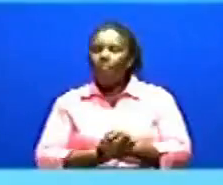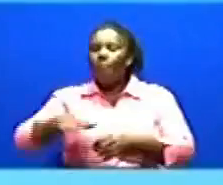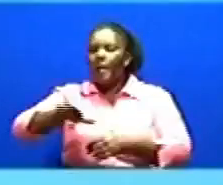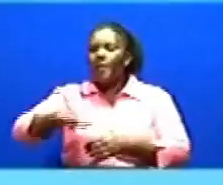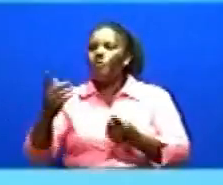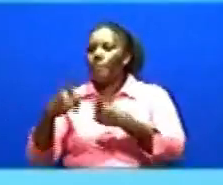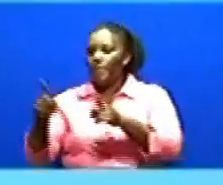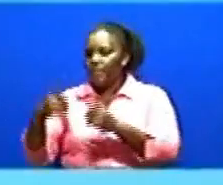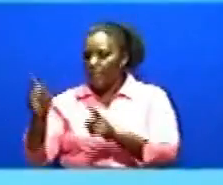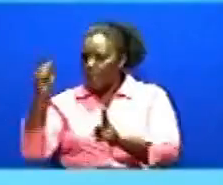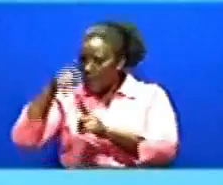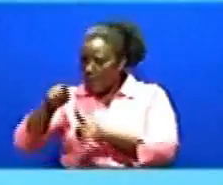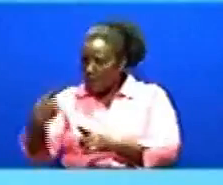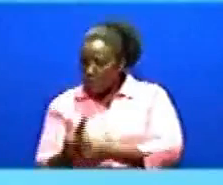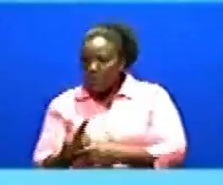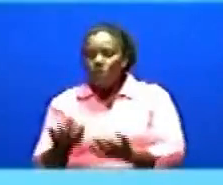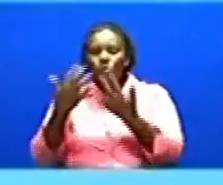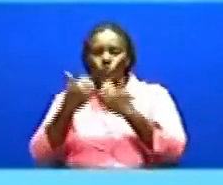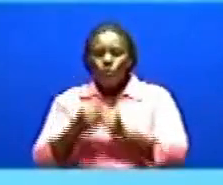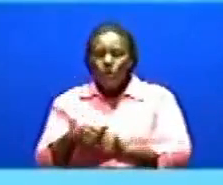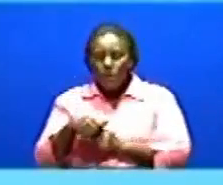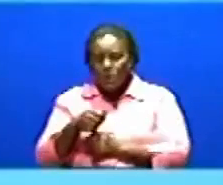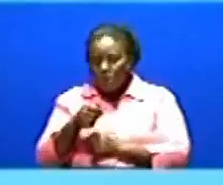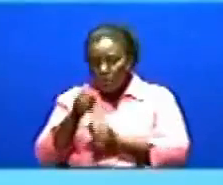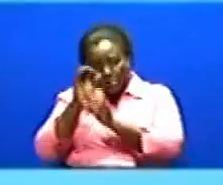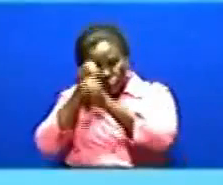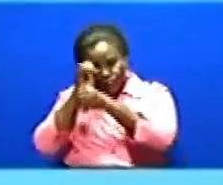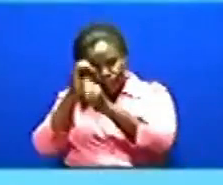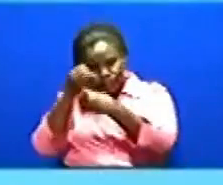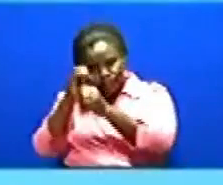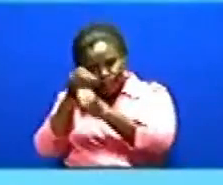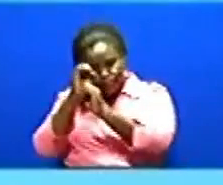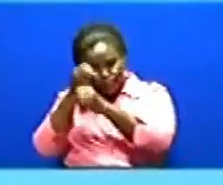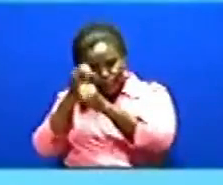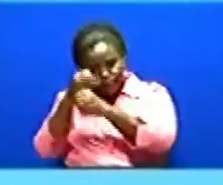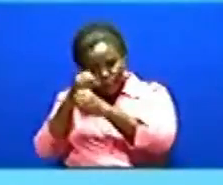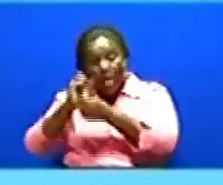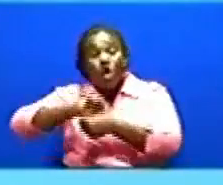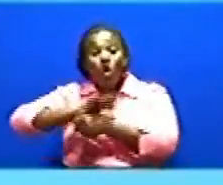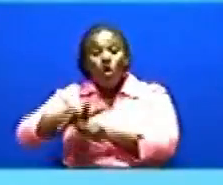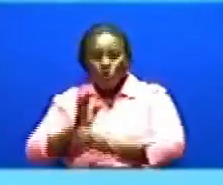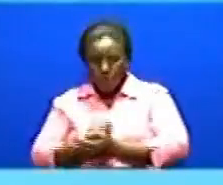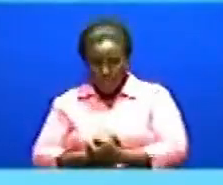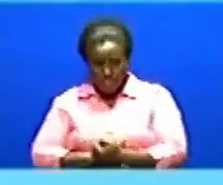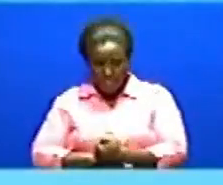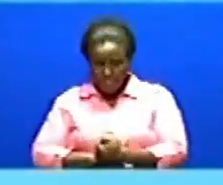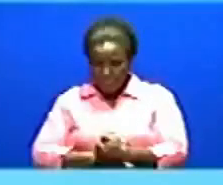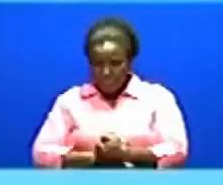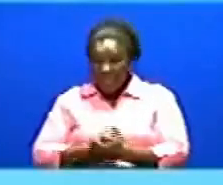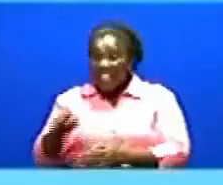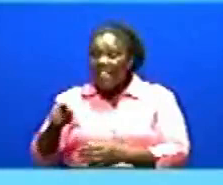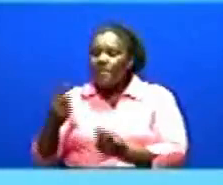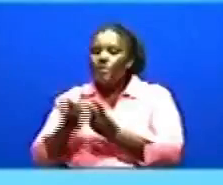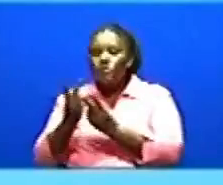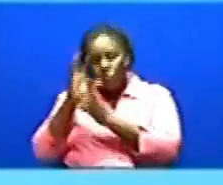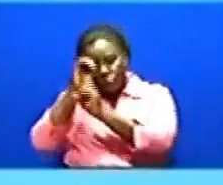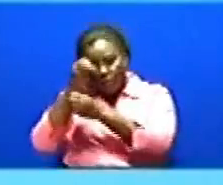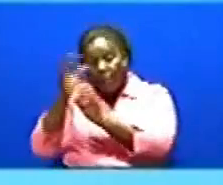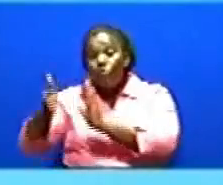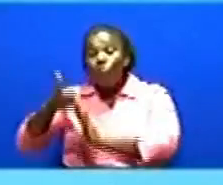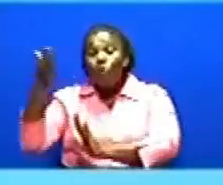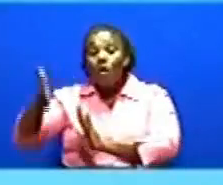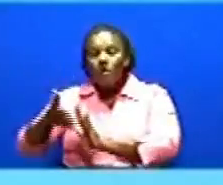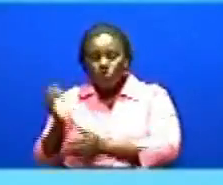huduma za kufanya vipimo vya corona vya awali Self tunaita rapid test Itakua ni vipimo vya